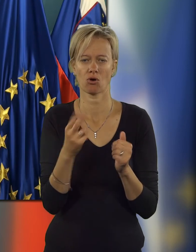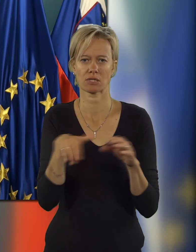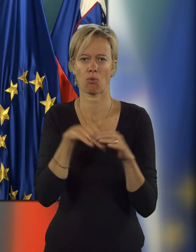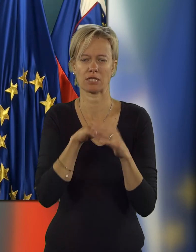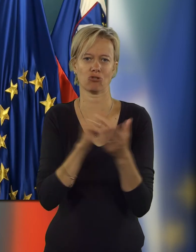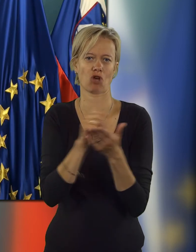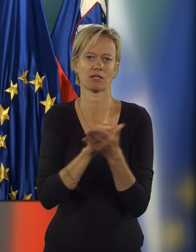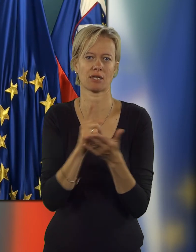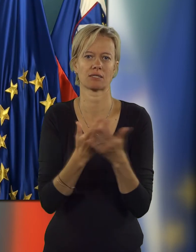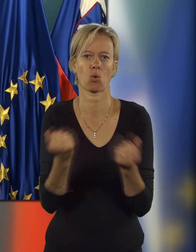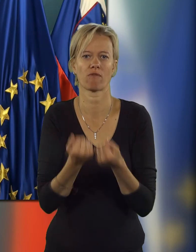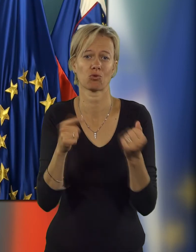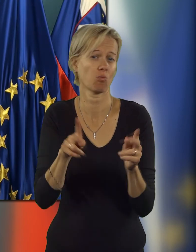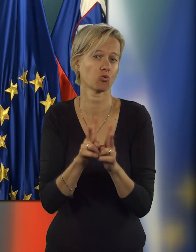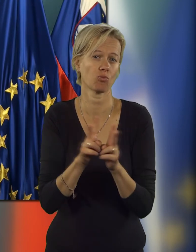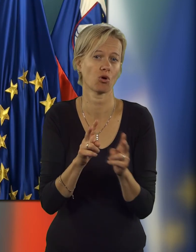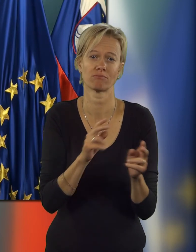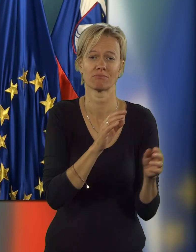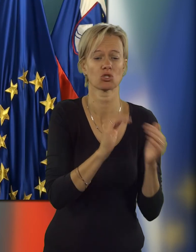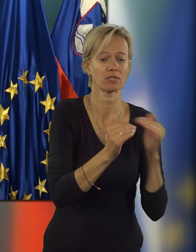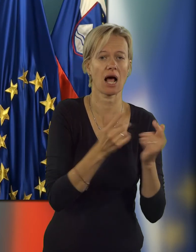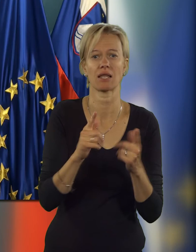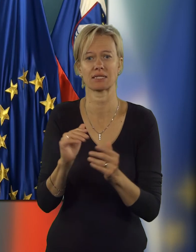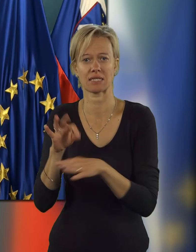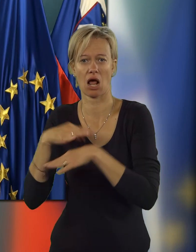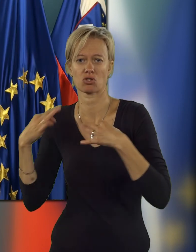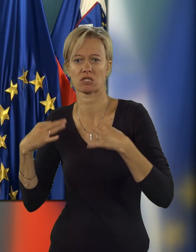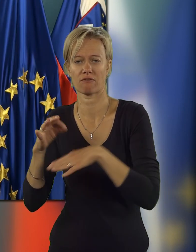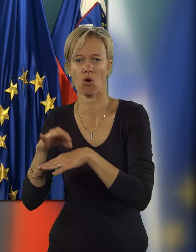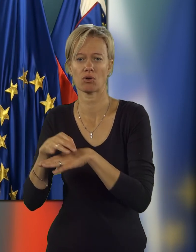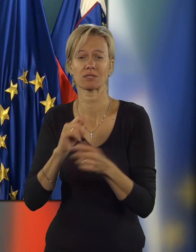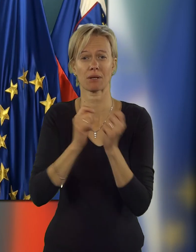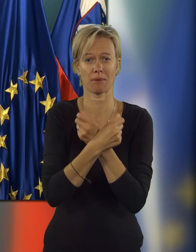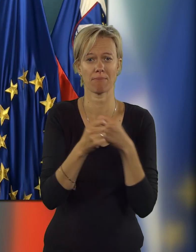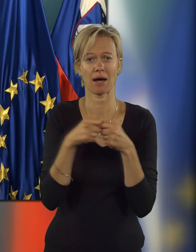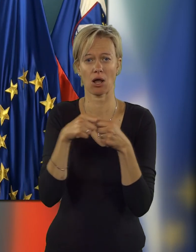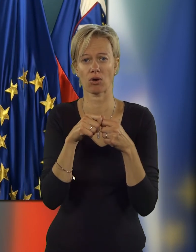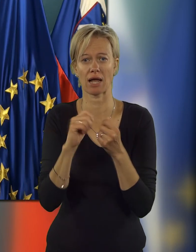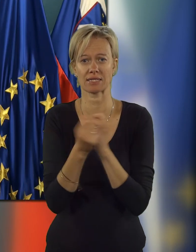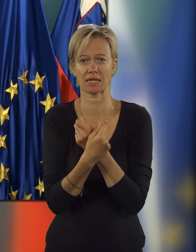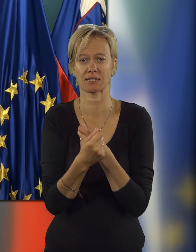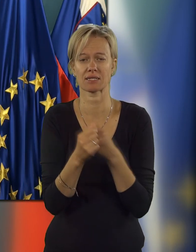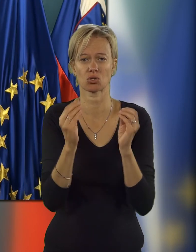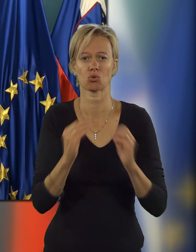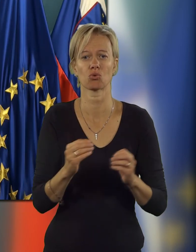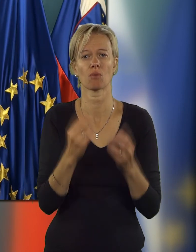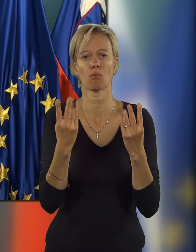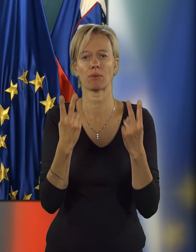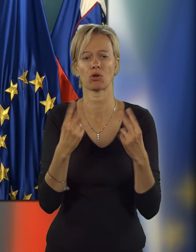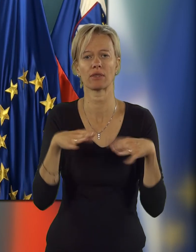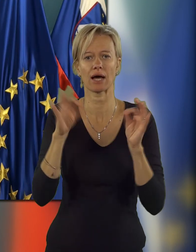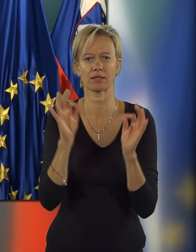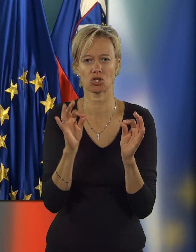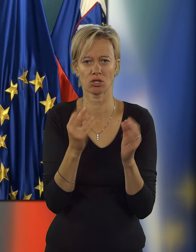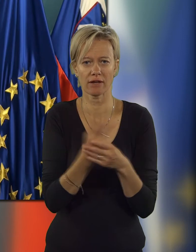zaposleni časa, da se ukvarjajo. To je podobno v socijali kot v zdravstvu. Sprememba organizacijske strukture je pomembno, da